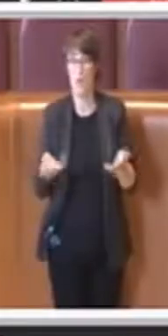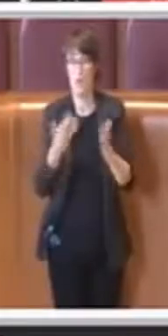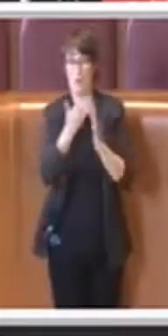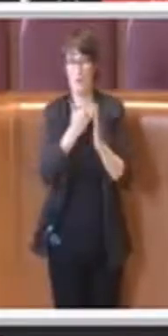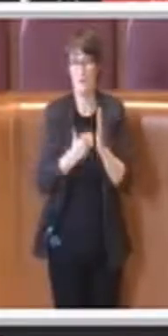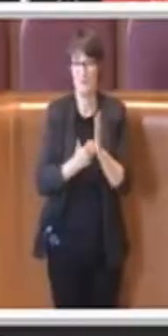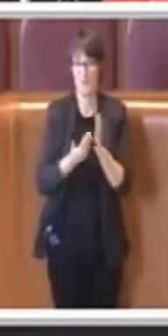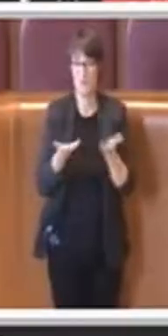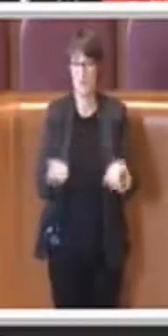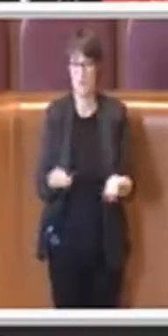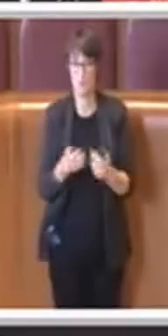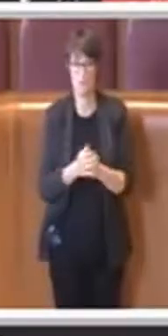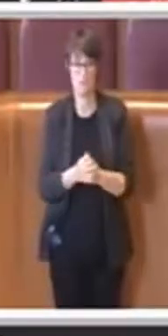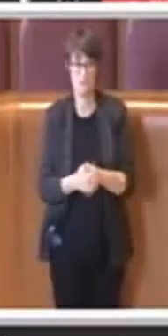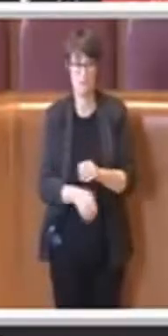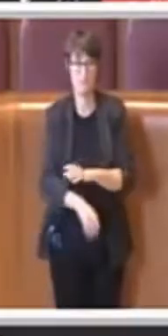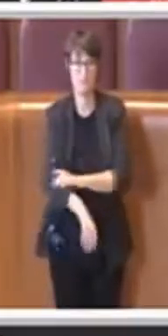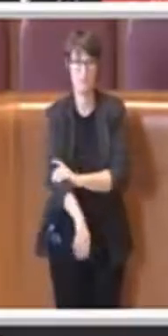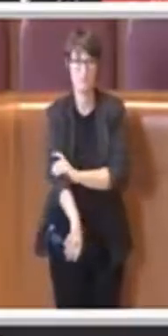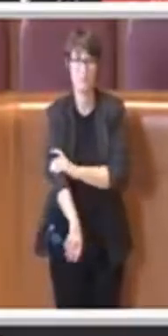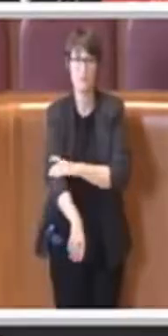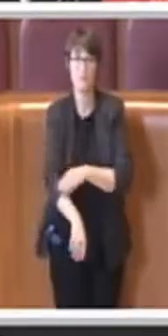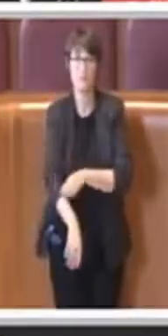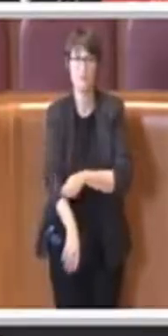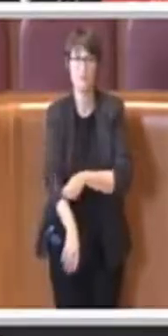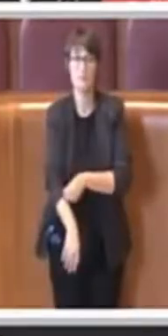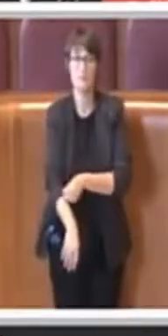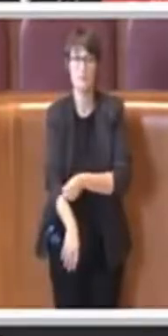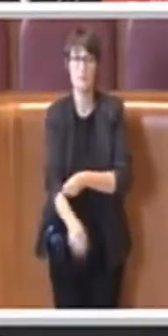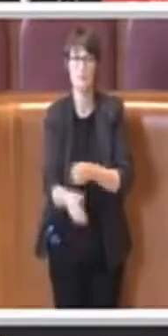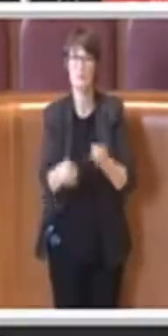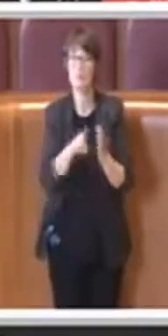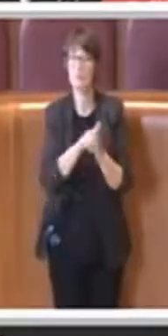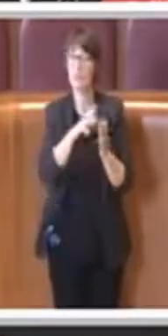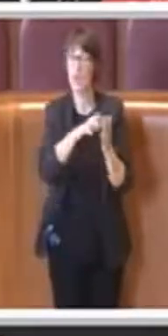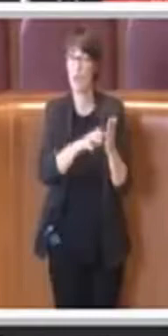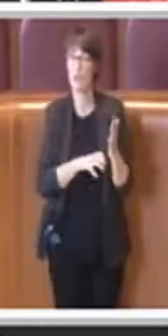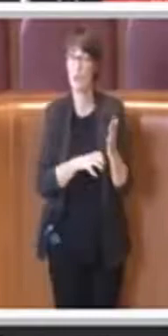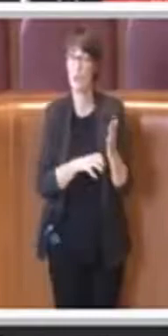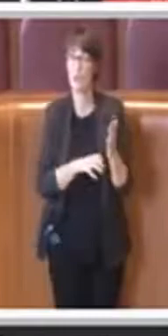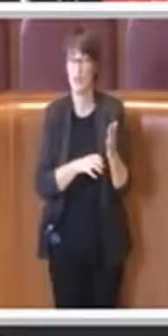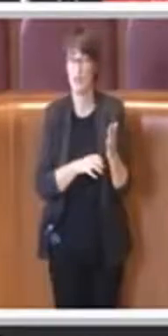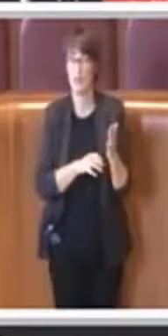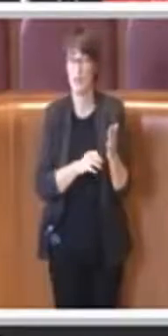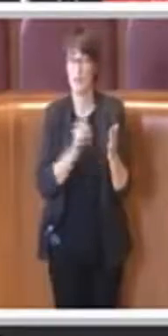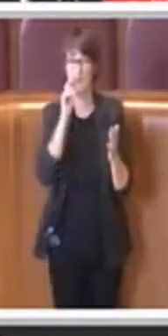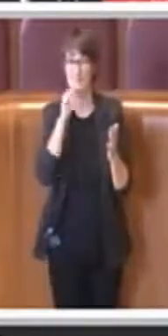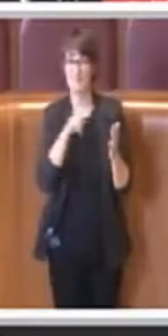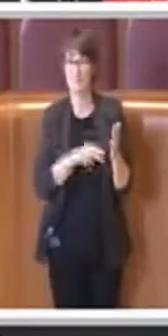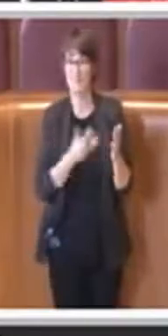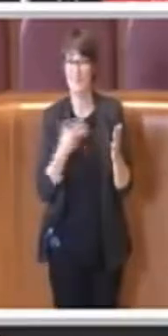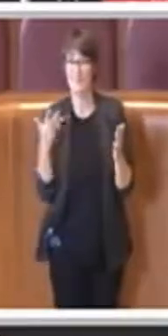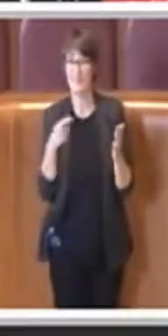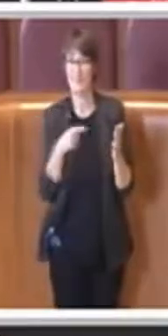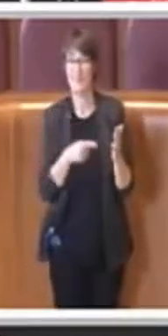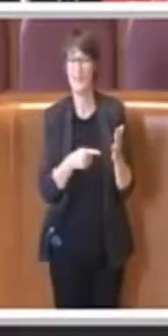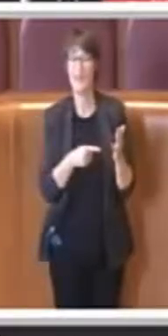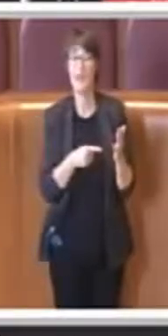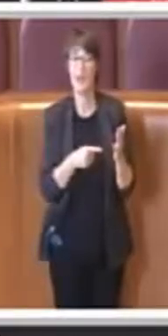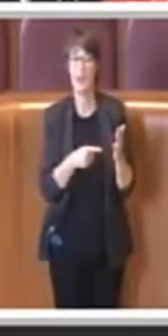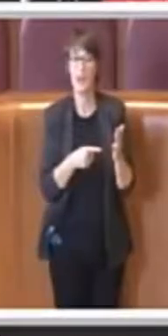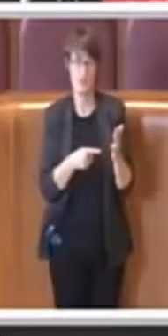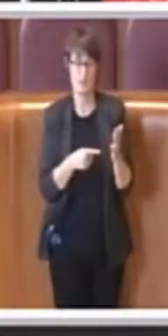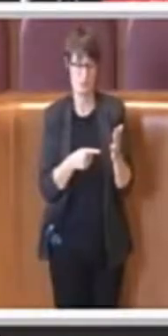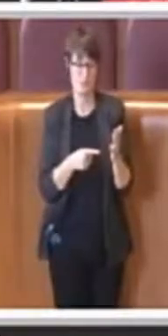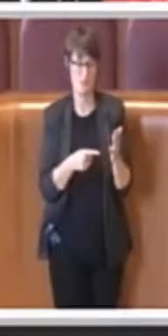riscontrare dalla delibera, sono state oggetto quindi la proposta